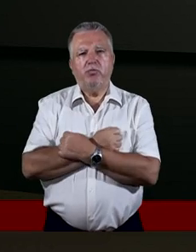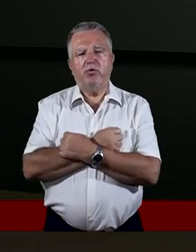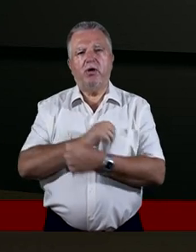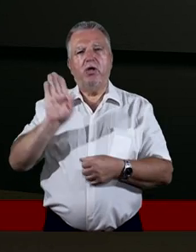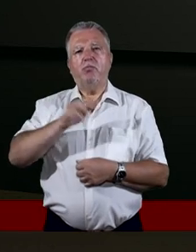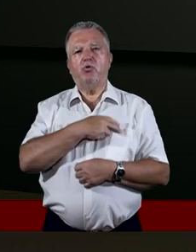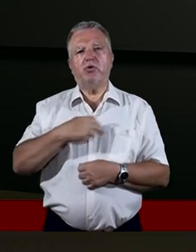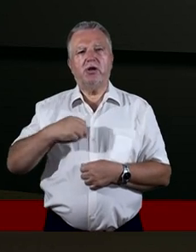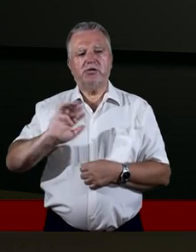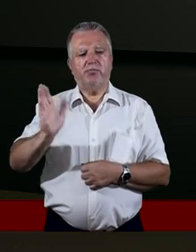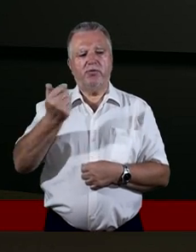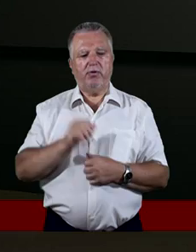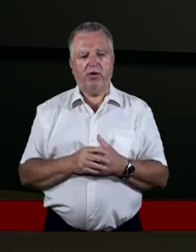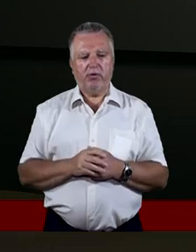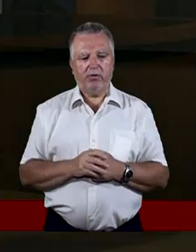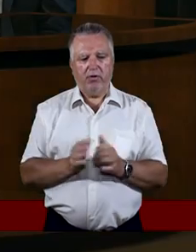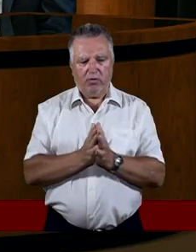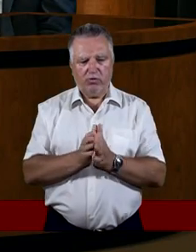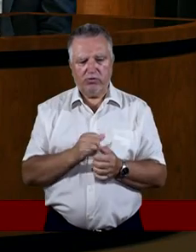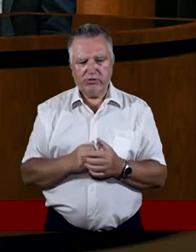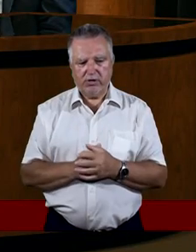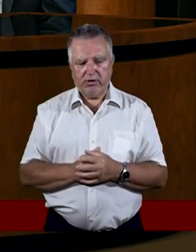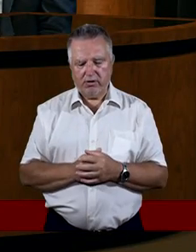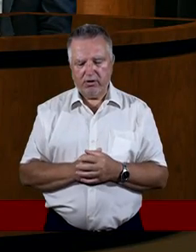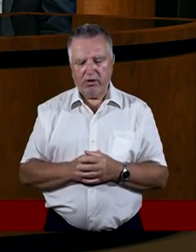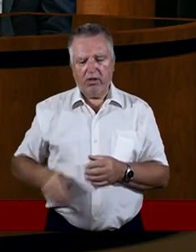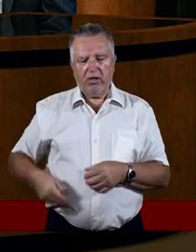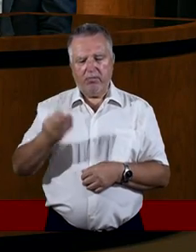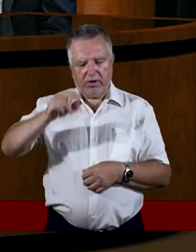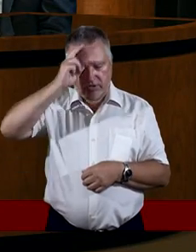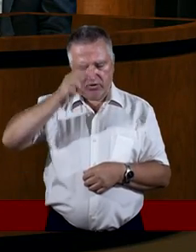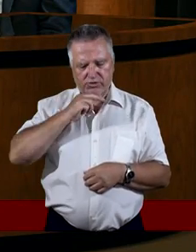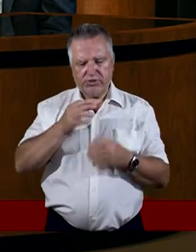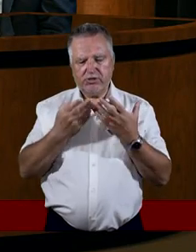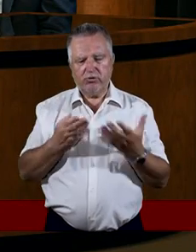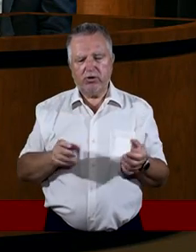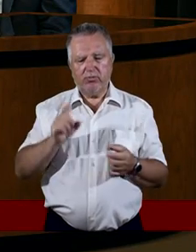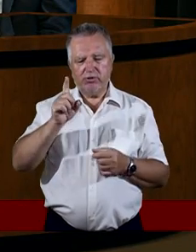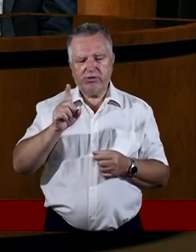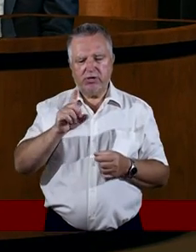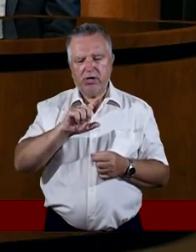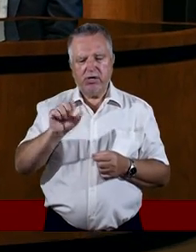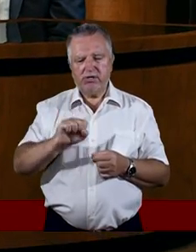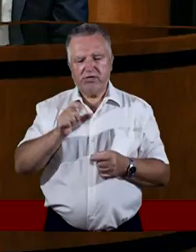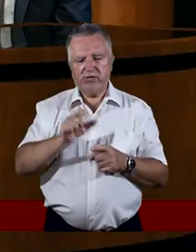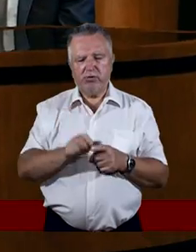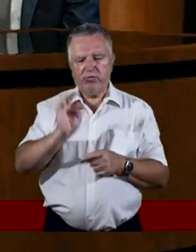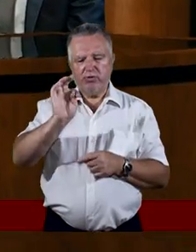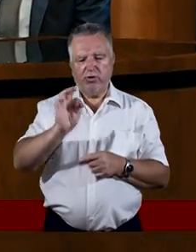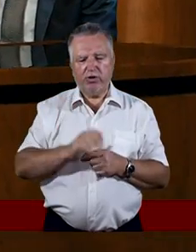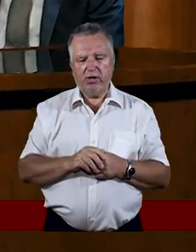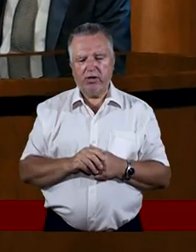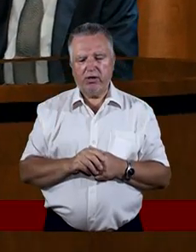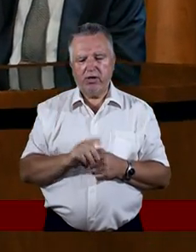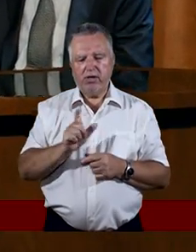prowadzi każdego dnia. Pomódlmy się na zakończenie. Panie nasz i Ojcze, dziękujemy Ci za słowo Twoje,